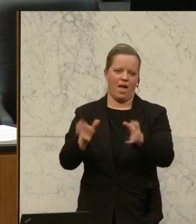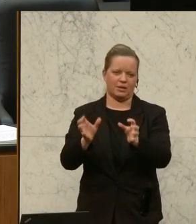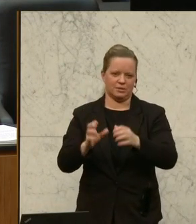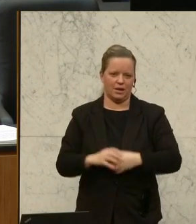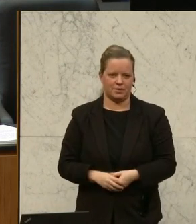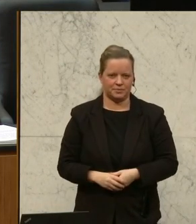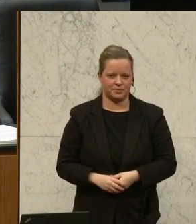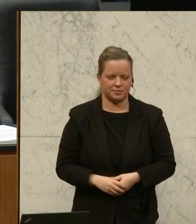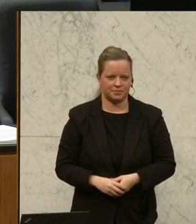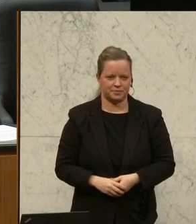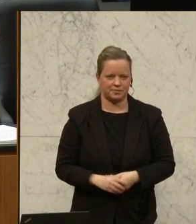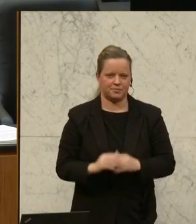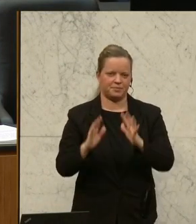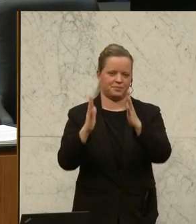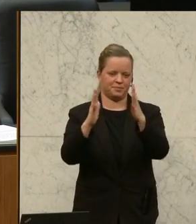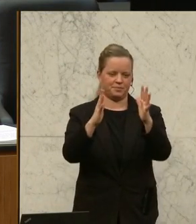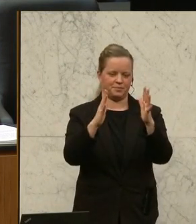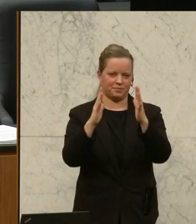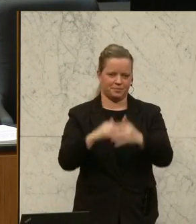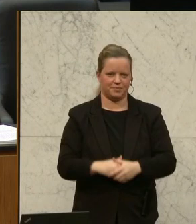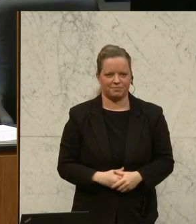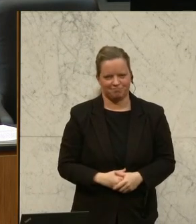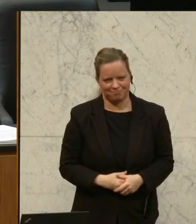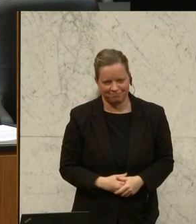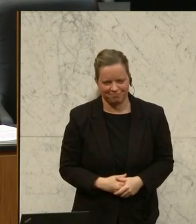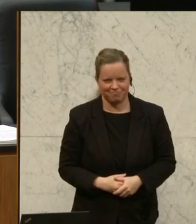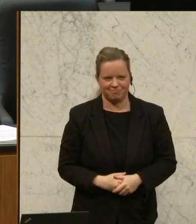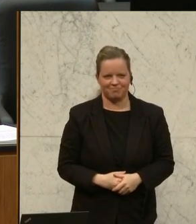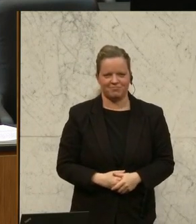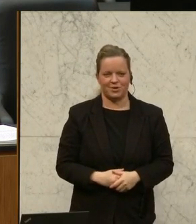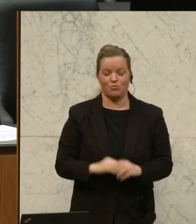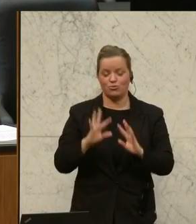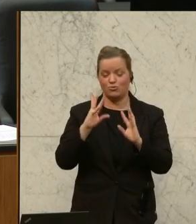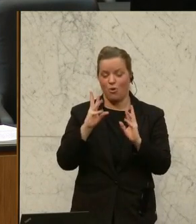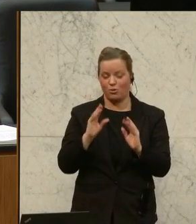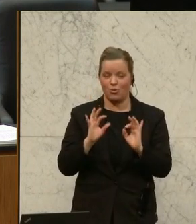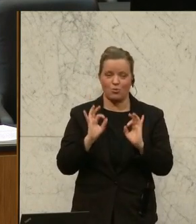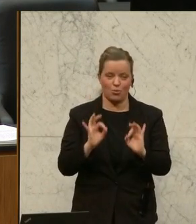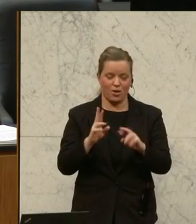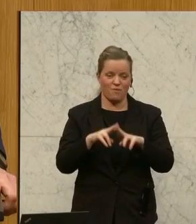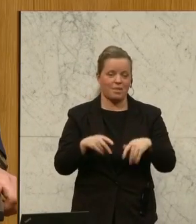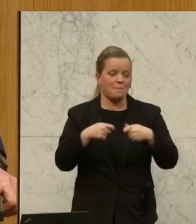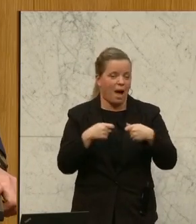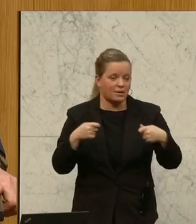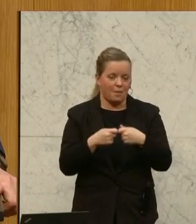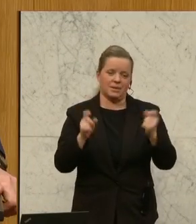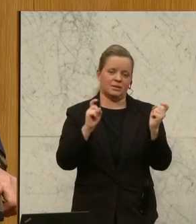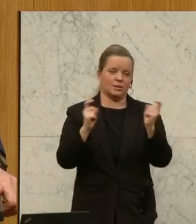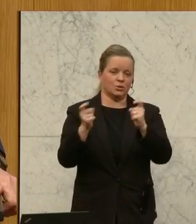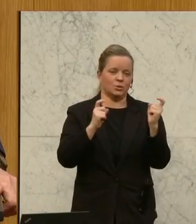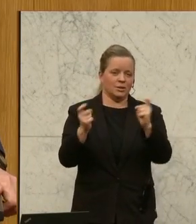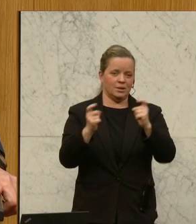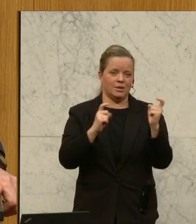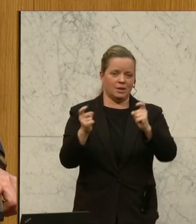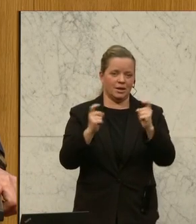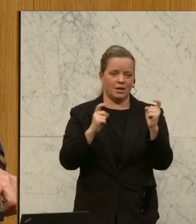ich sage Ihnen einfach, es ist schön und gut, es ist schön und gut, es ist schön und gut, wenn wir über Maßnahmen diskutieren, wo wir